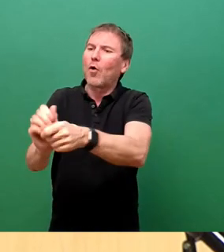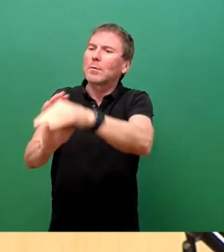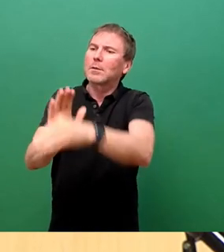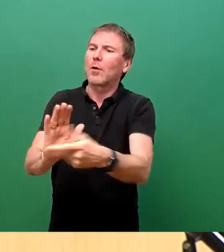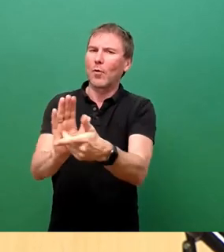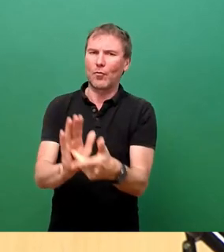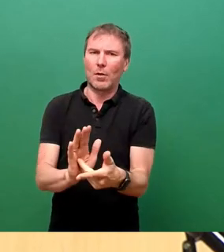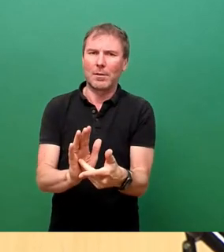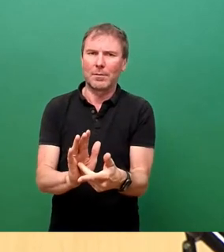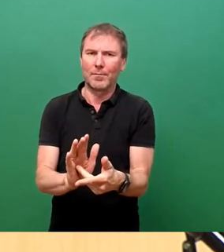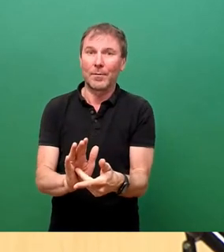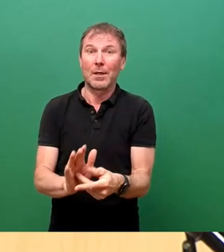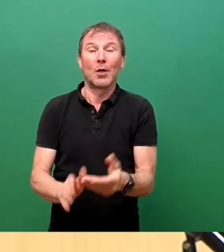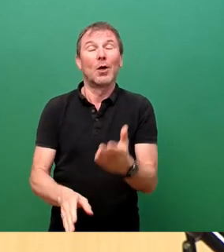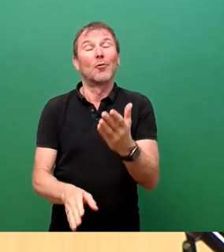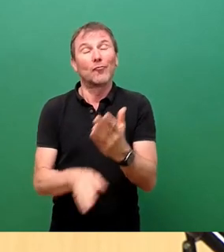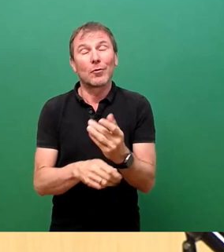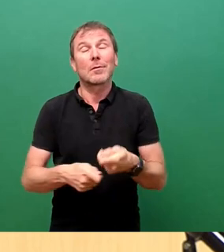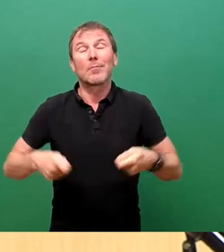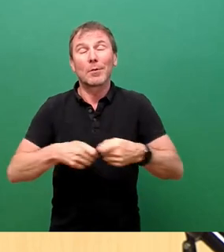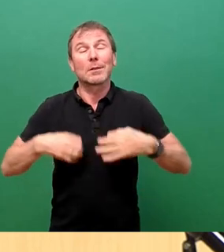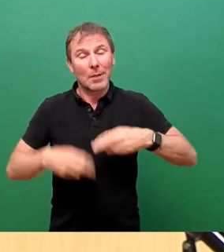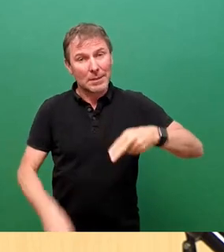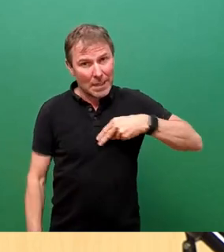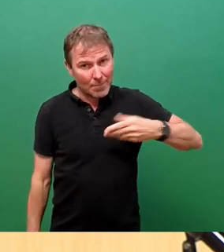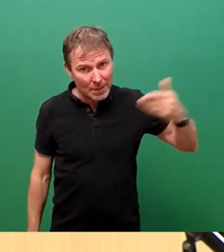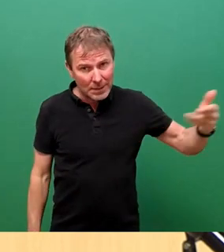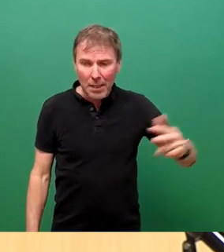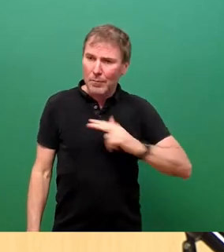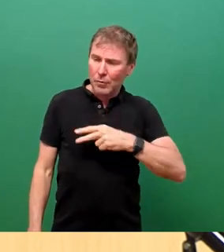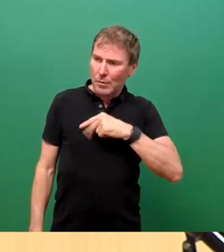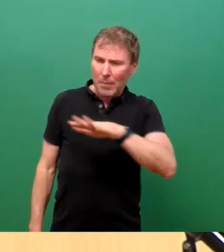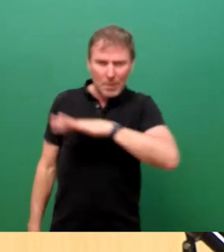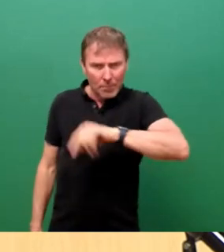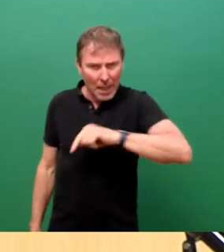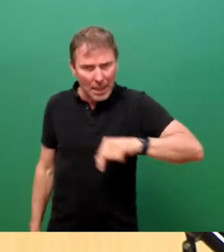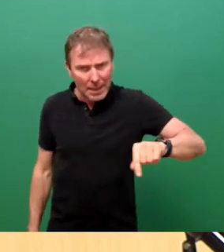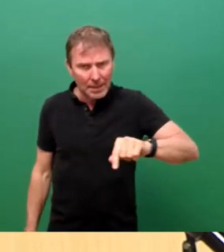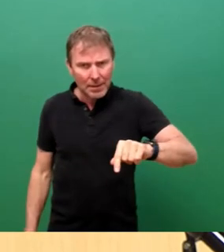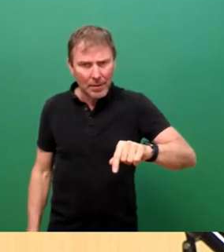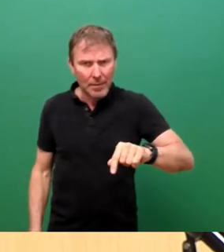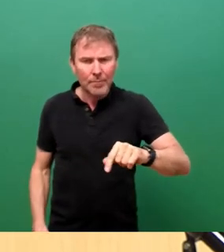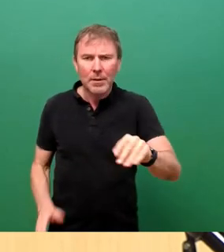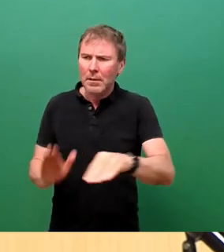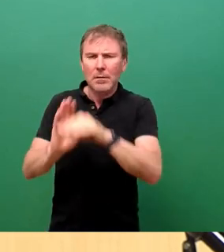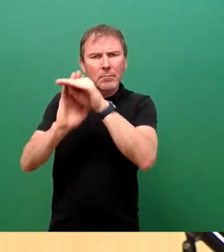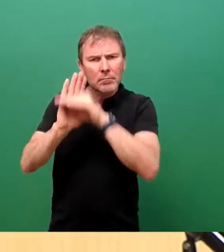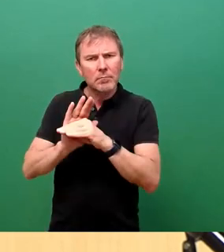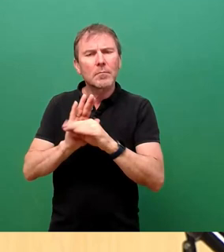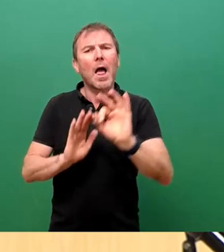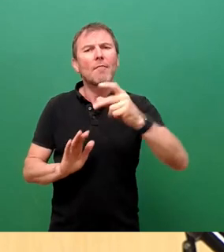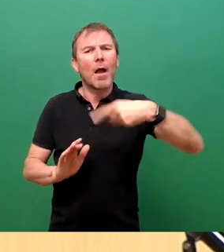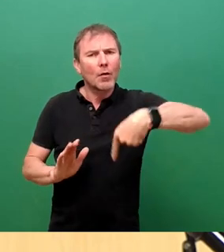Ausdrücklich haben sowohl das Bundesgesundheitsministerium als auch die Sozialministerien in den Ländern in ihren FAQs klargestellt, dass